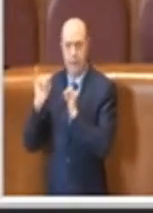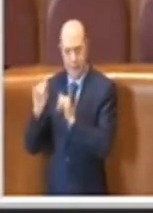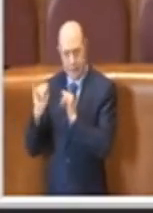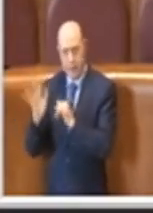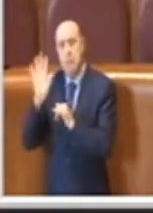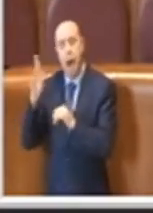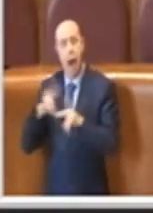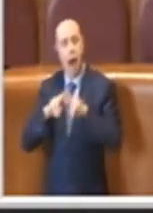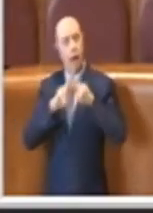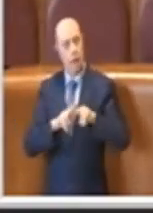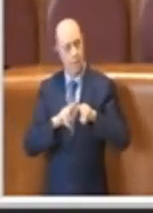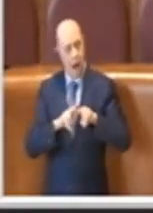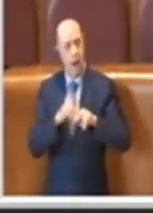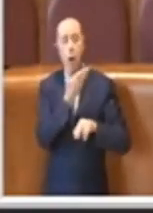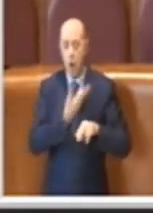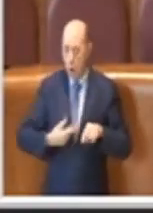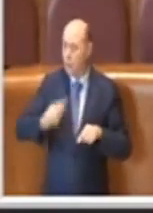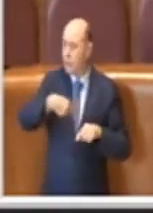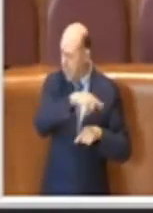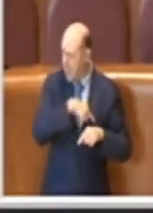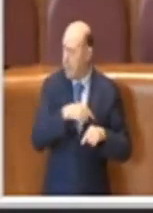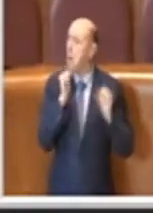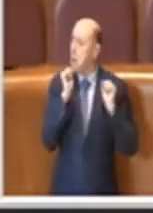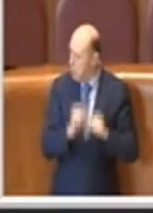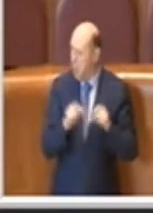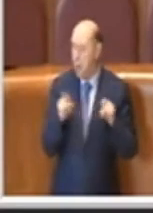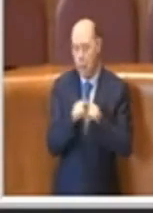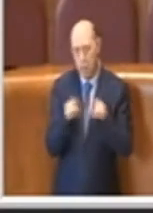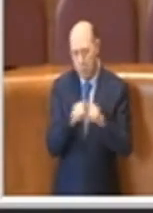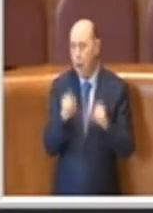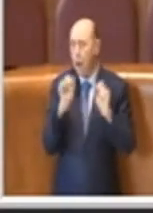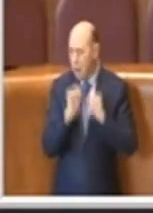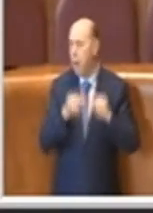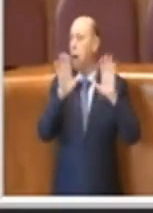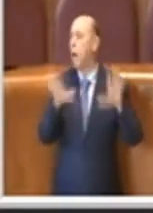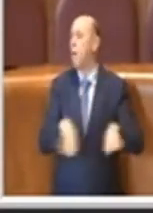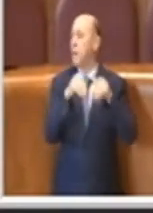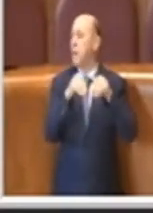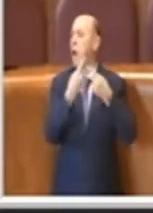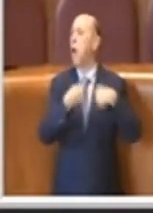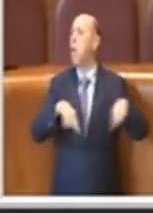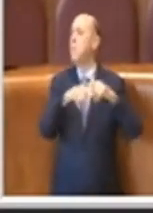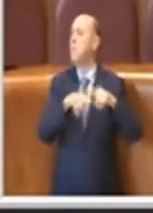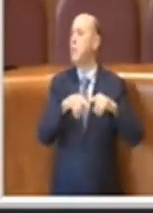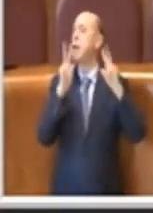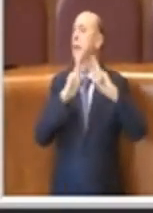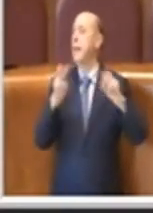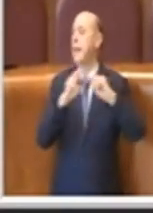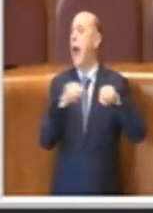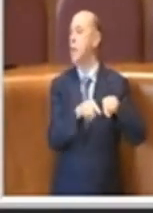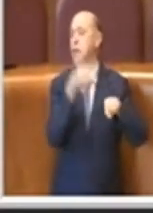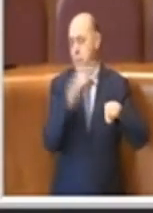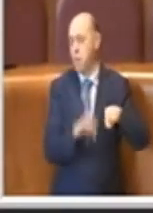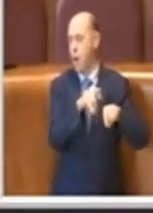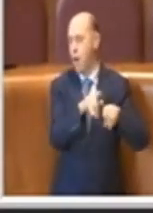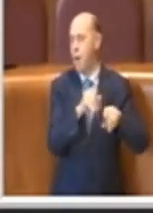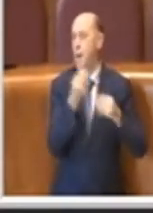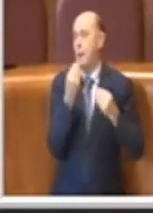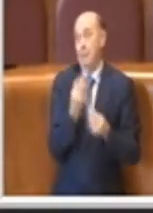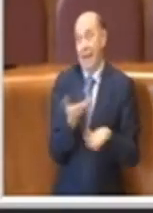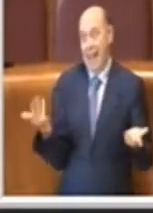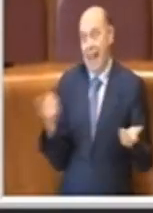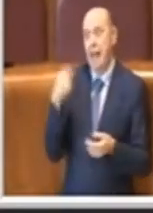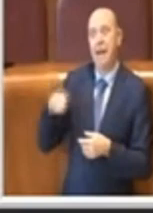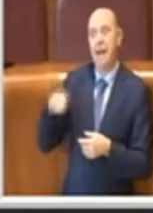fermo restando che i consiglieri potranno comunque dar vita ad una commissione di indagine, perché Presidente